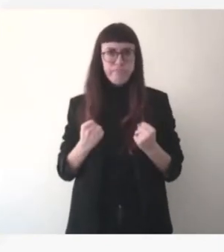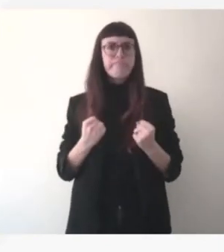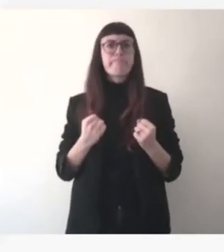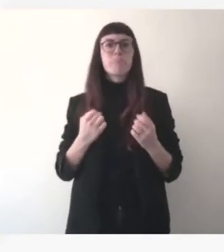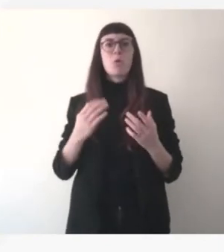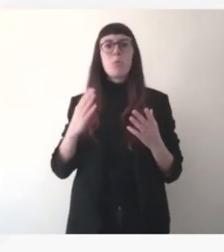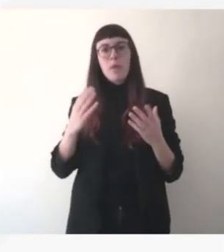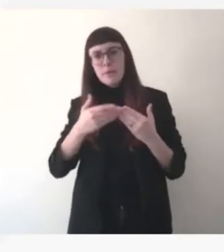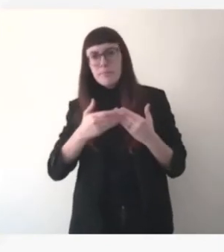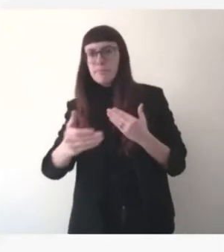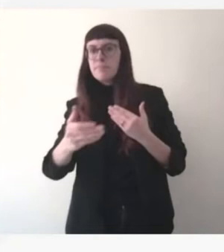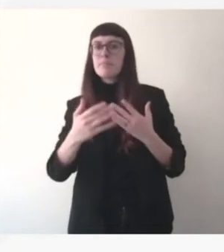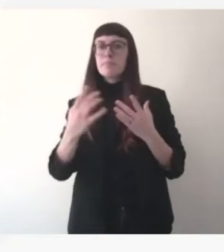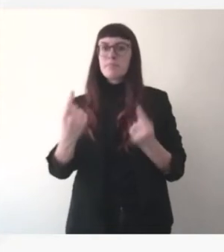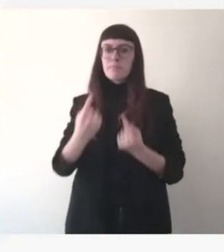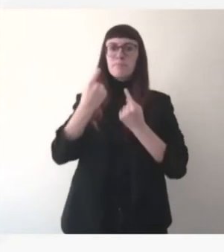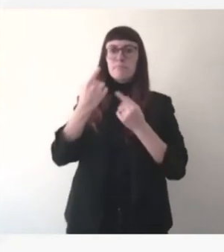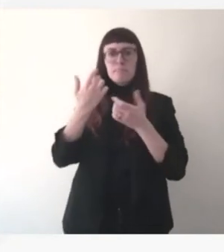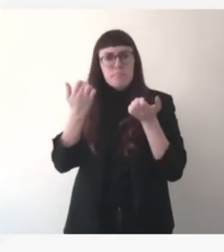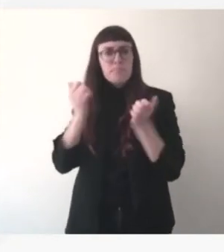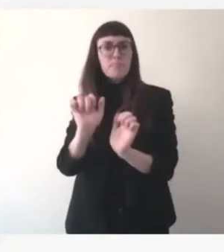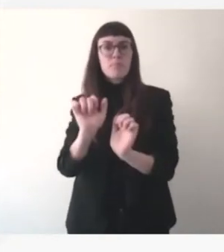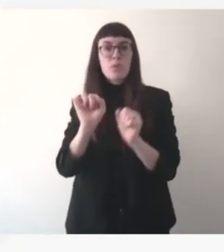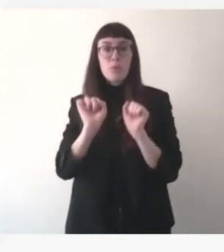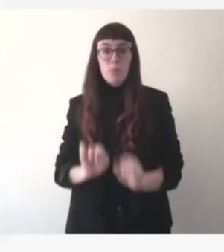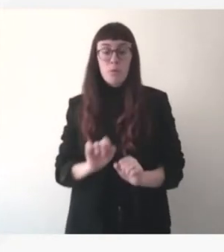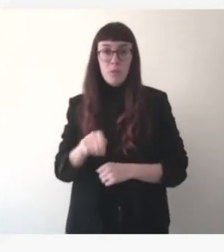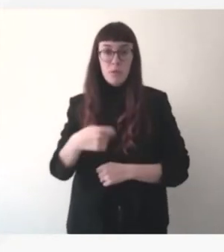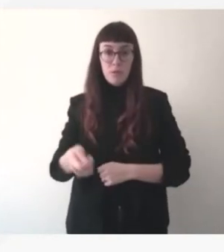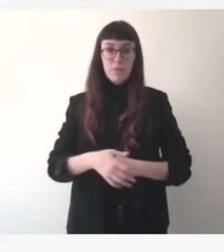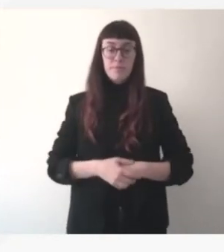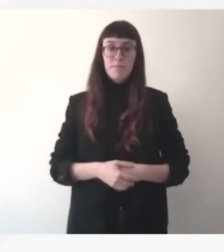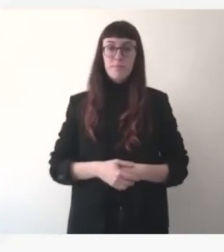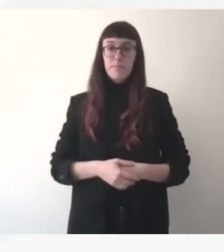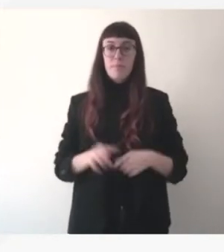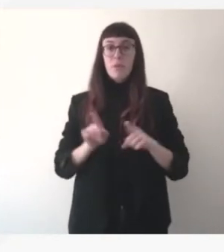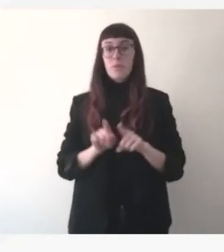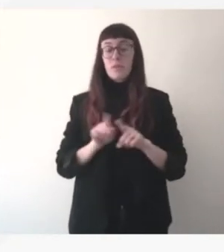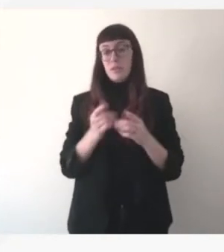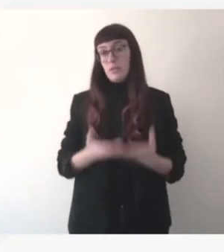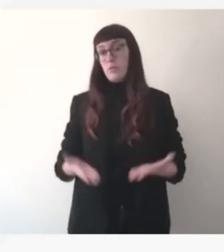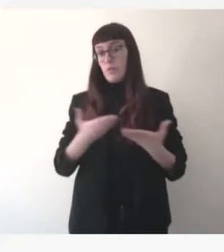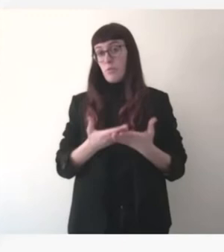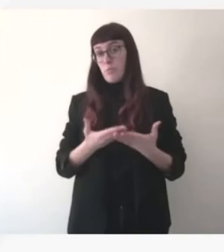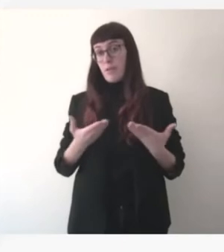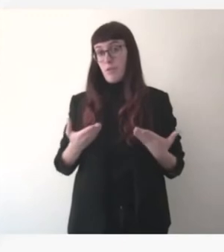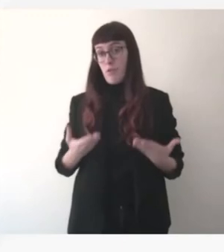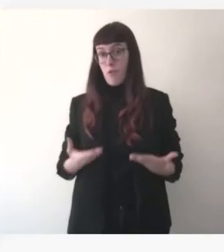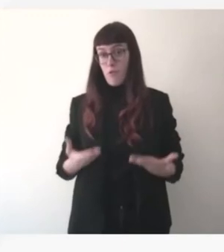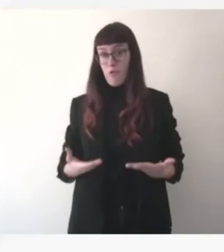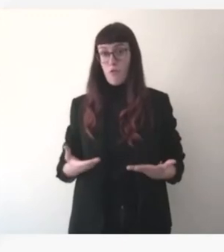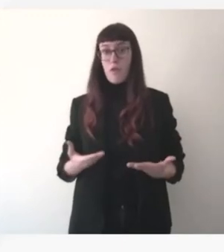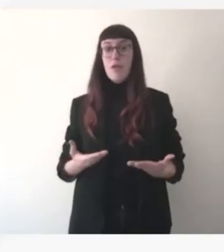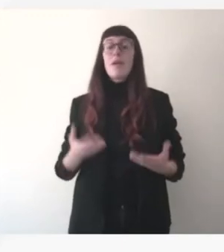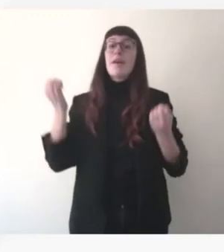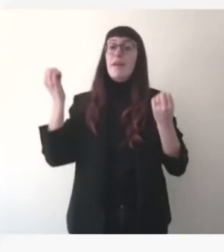nous ne changeons pas l'appréciation que nous avons de la situation actuelle, à savoir qu'effectivement, à l'exception de l'événement que vous évoquez,